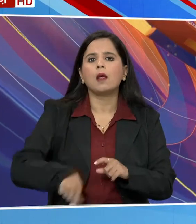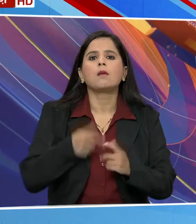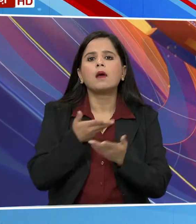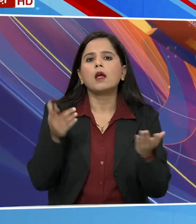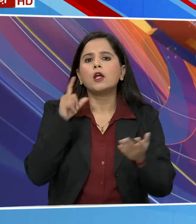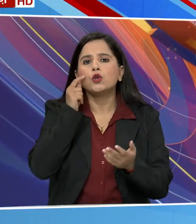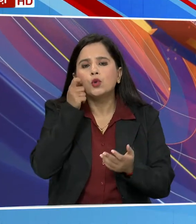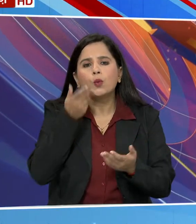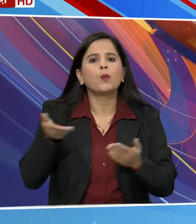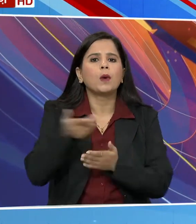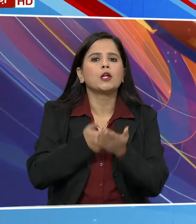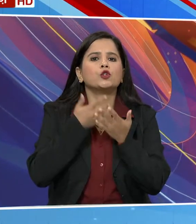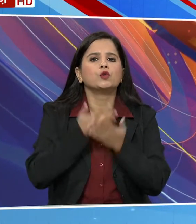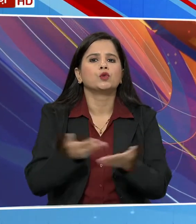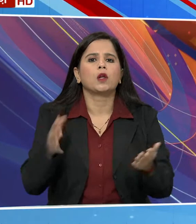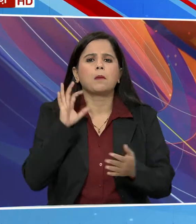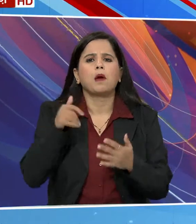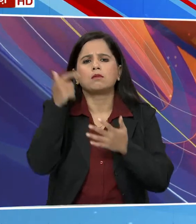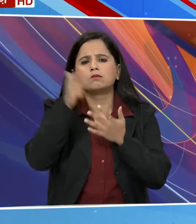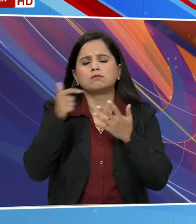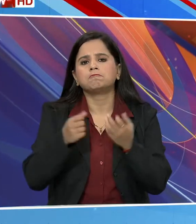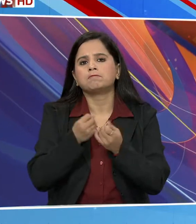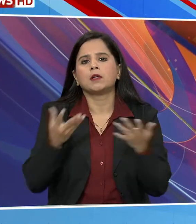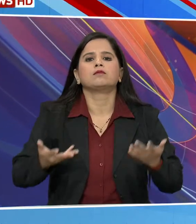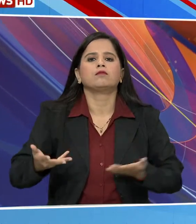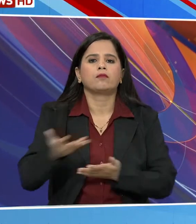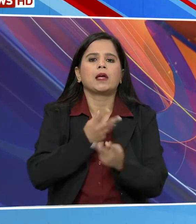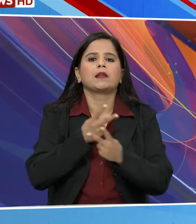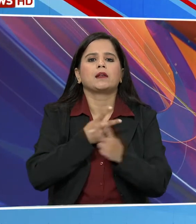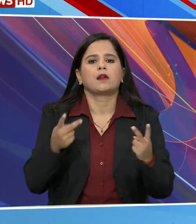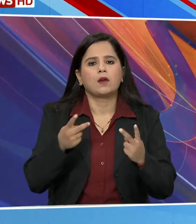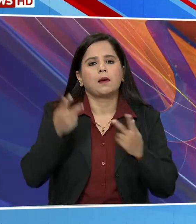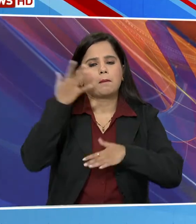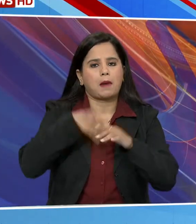प्रबन जैसे विभिन पहलों पर विचार किया जाएगा